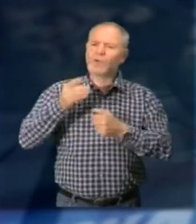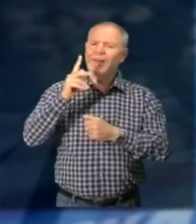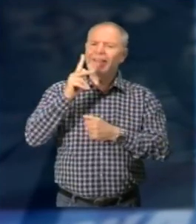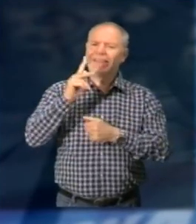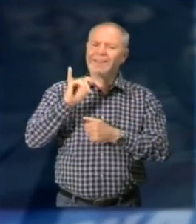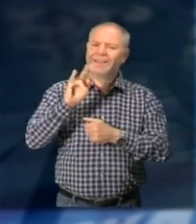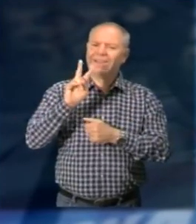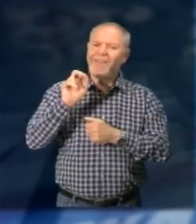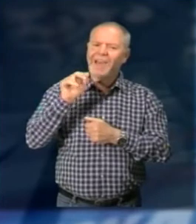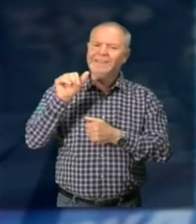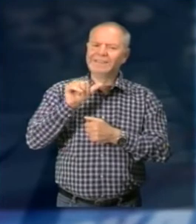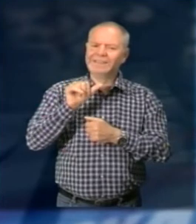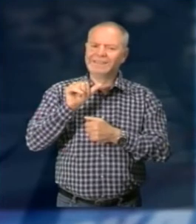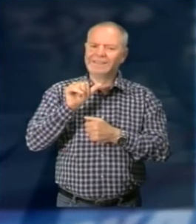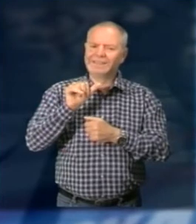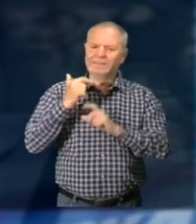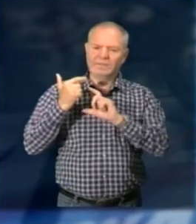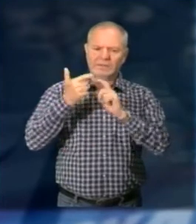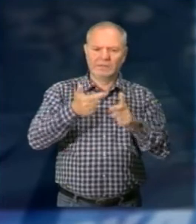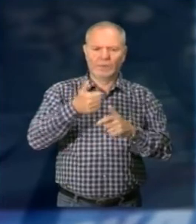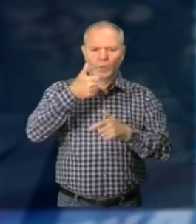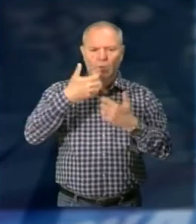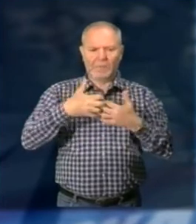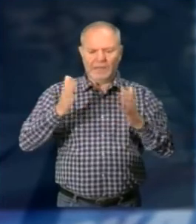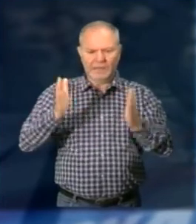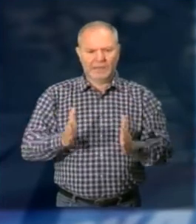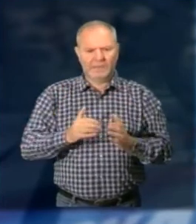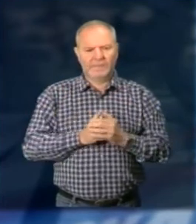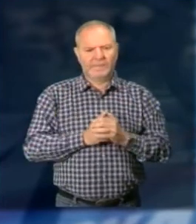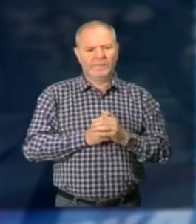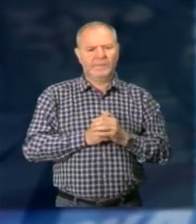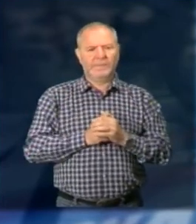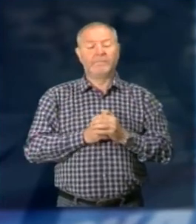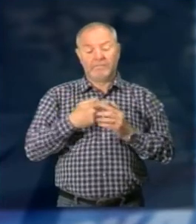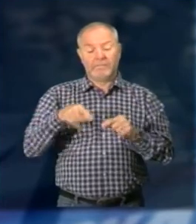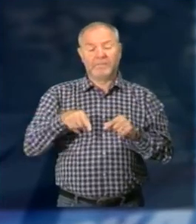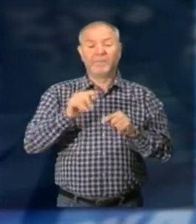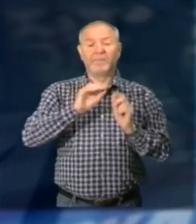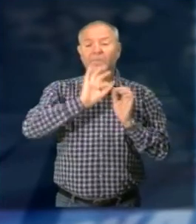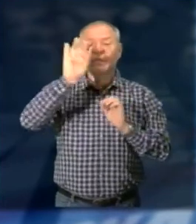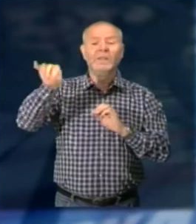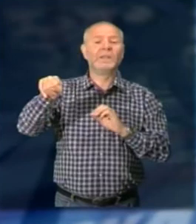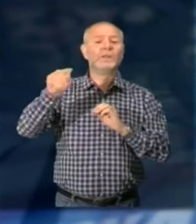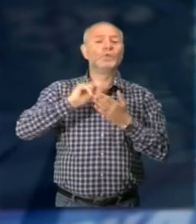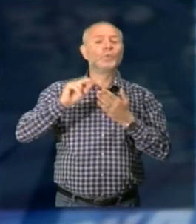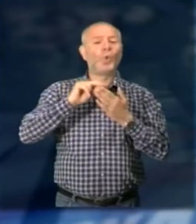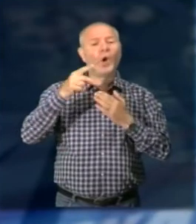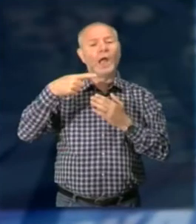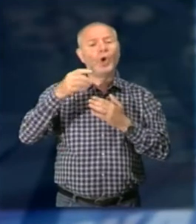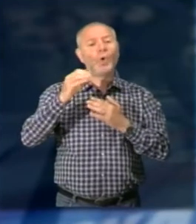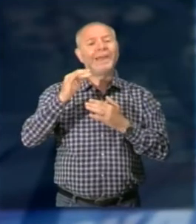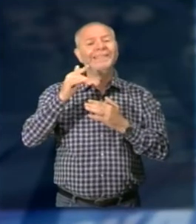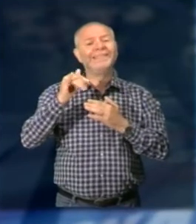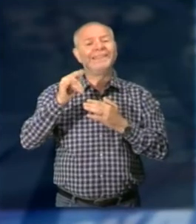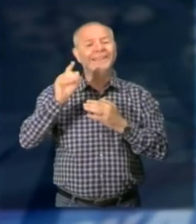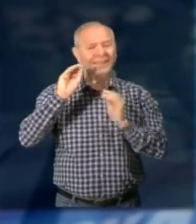il dono di un defibrillatore per la scuola Gobetti Specificamente qui di Omenia E quindi